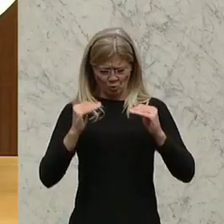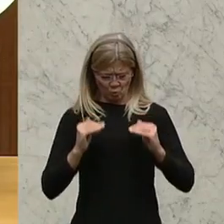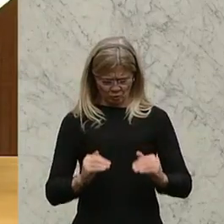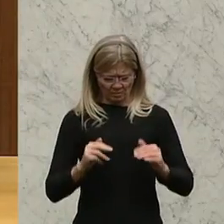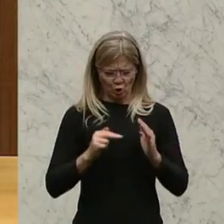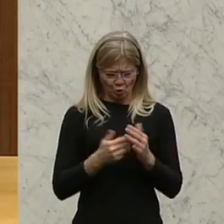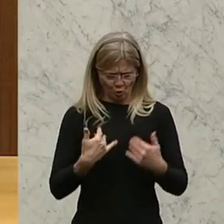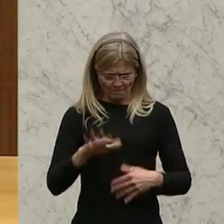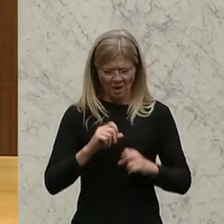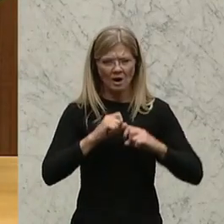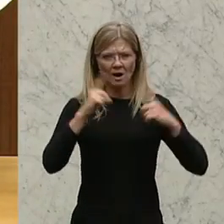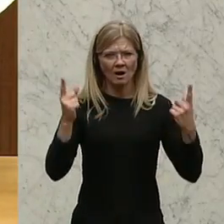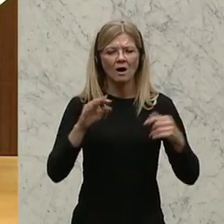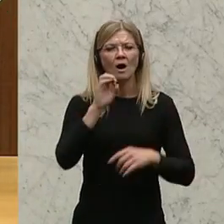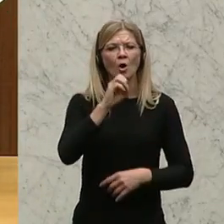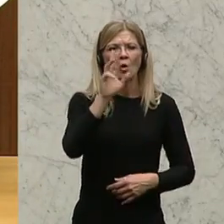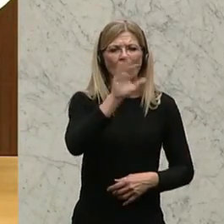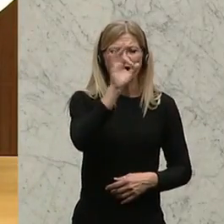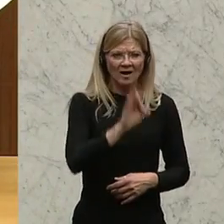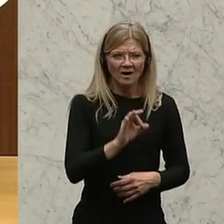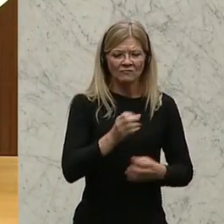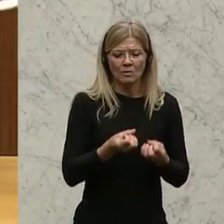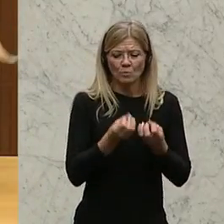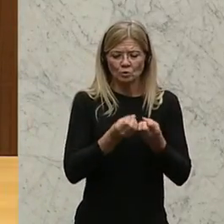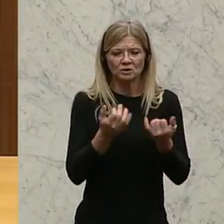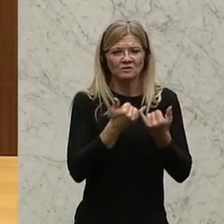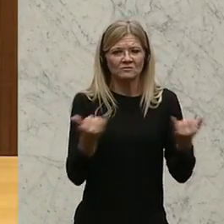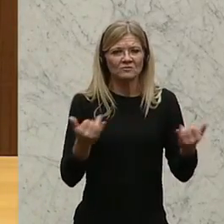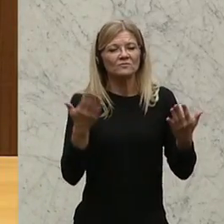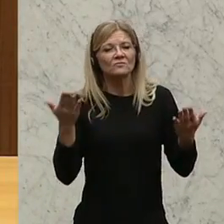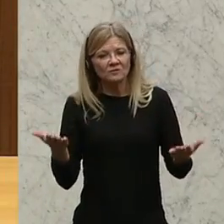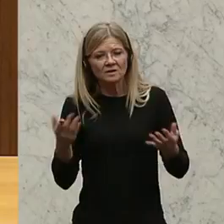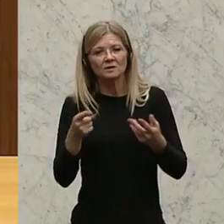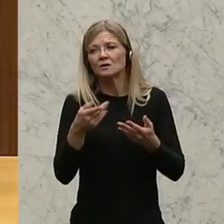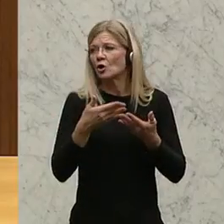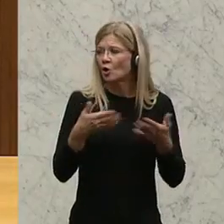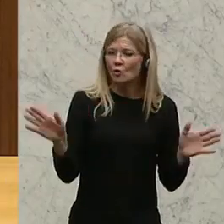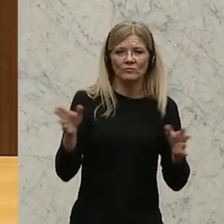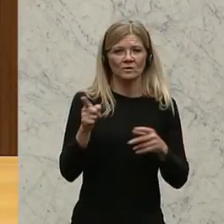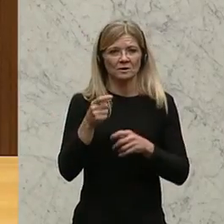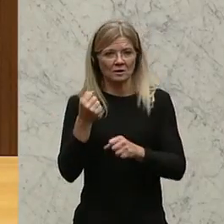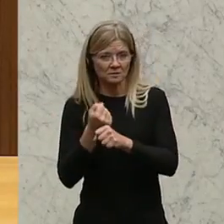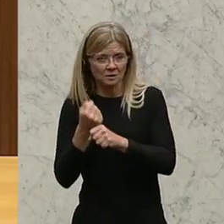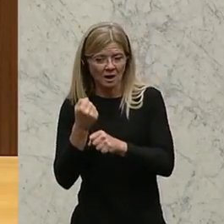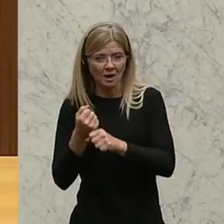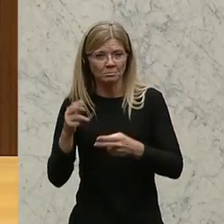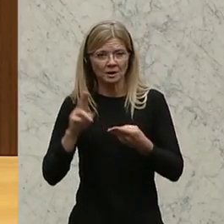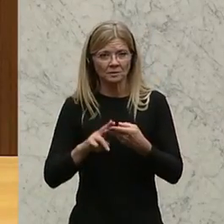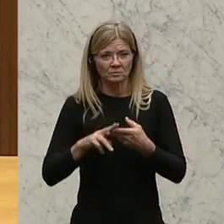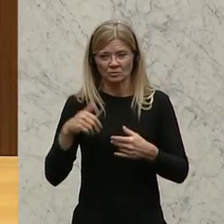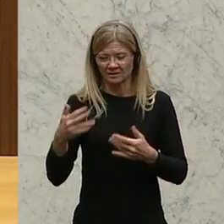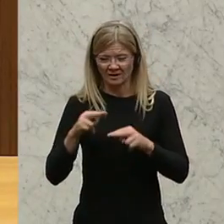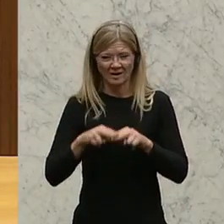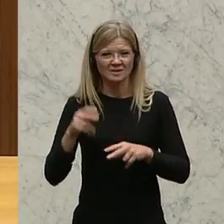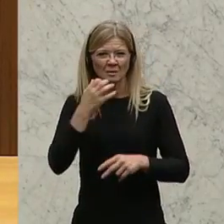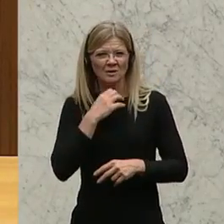deutlicher, der ORF produziert Public Value, der Vertrieb wird von Privaten erledigt. Und wenn ich mir das durchlese, weiß ich nicht mehr, wo der